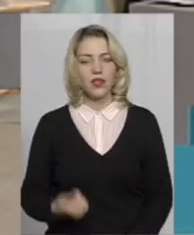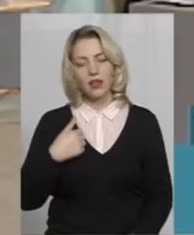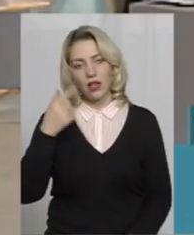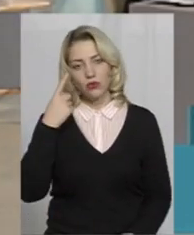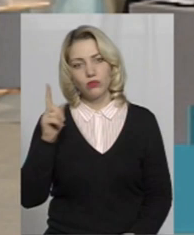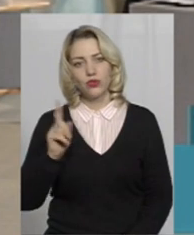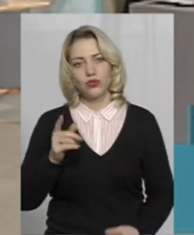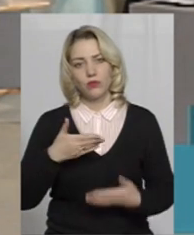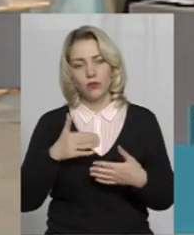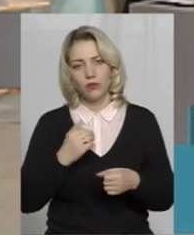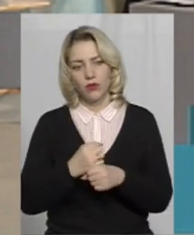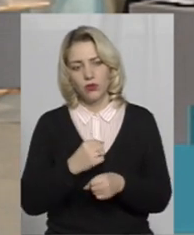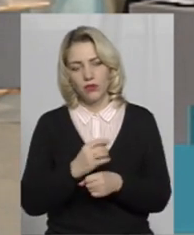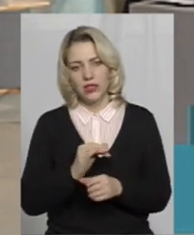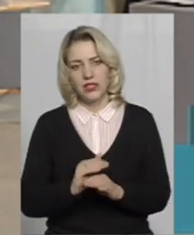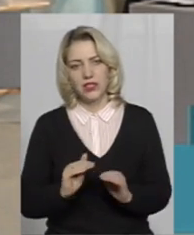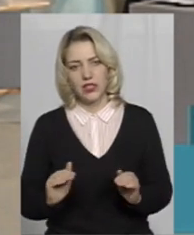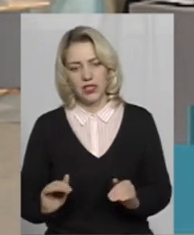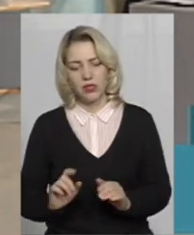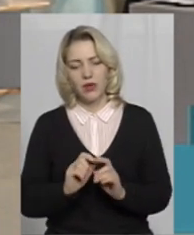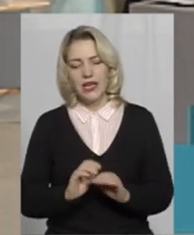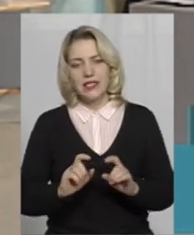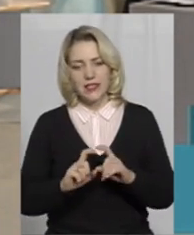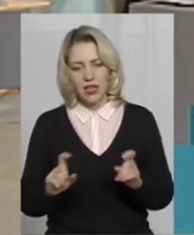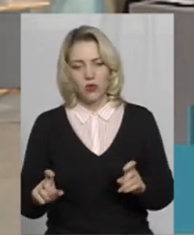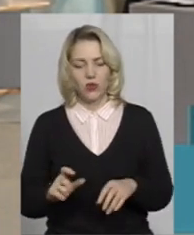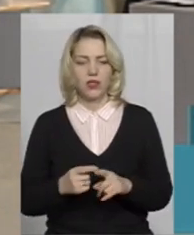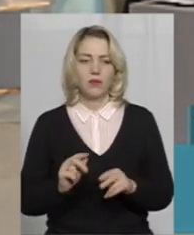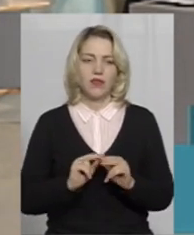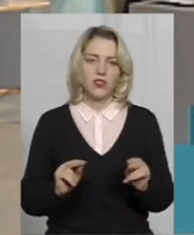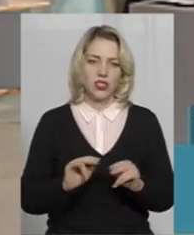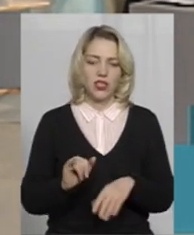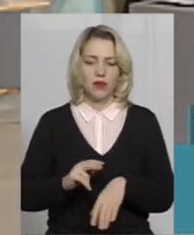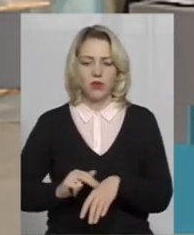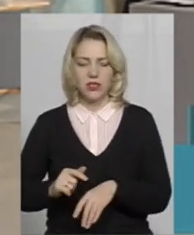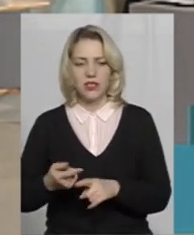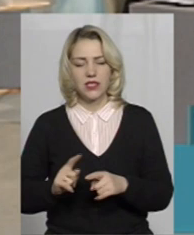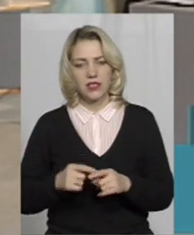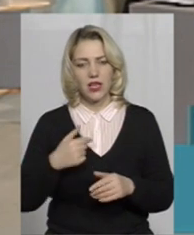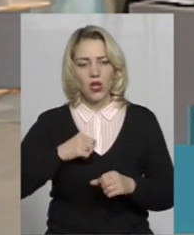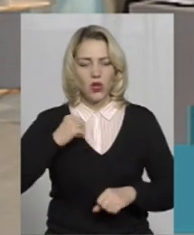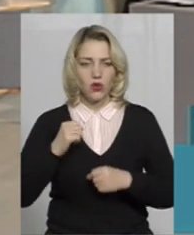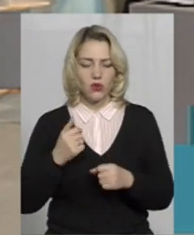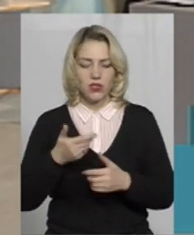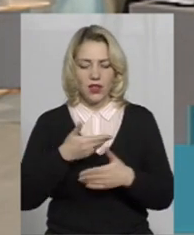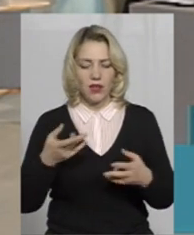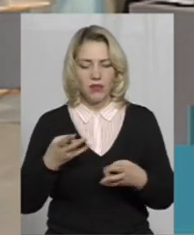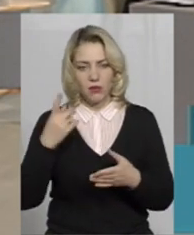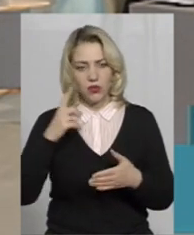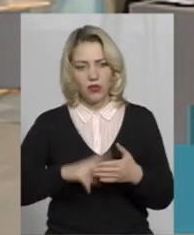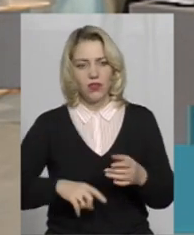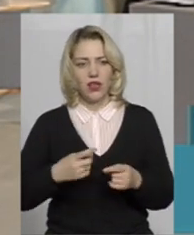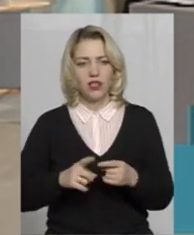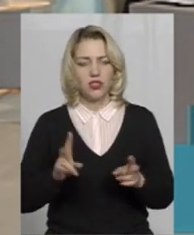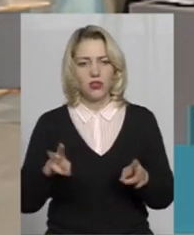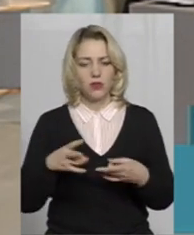я думаю, якщо ми будемо працювати от саме з дитячого садочка, вчити, що поліцейські – це друзі, нам потрібно довіряти, вчити батьків, що